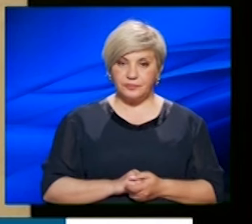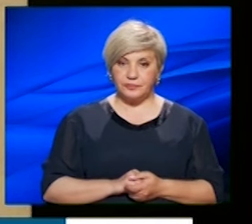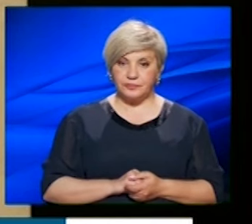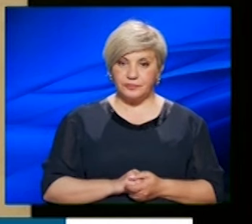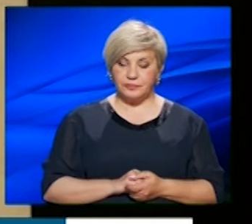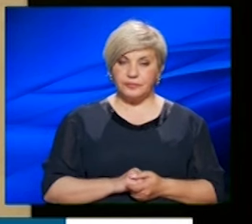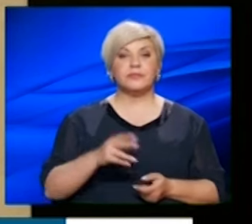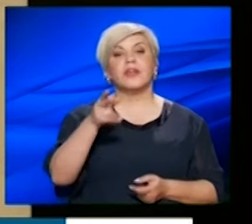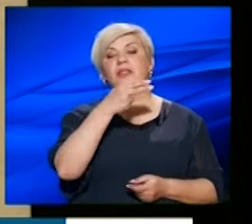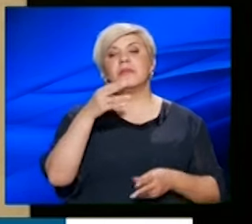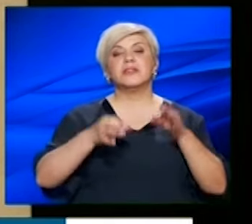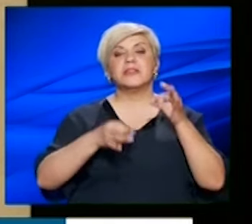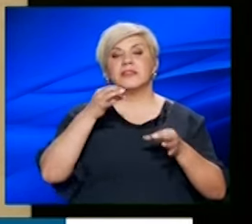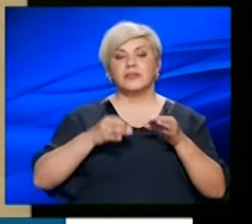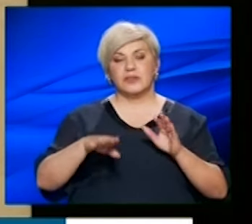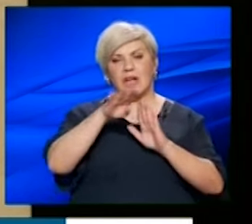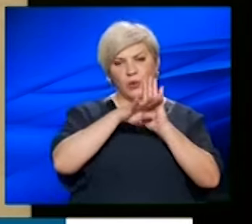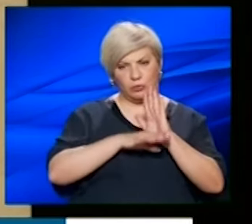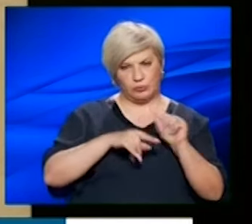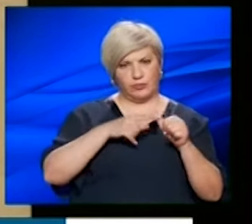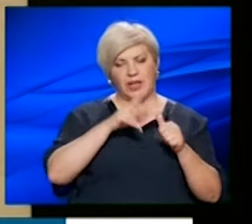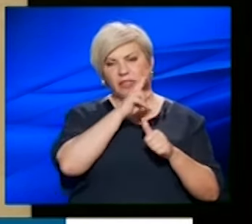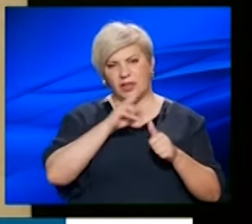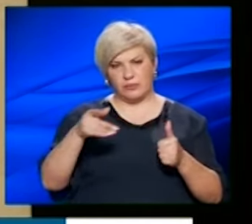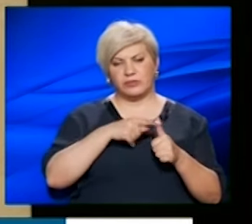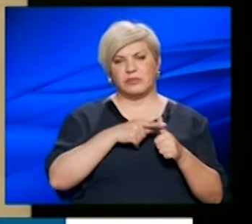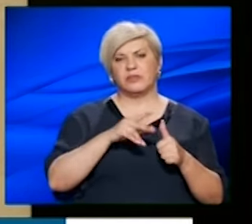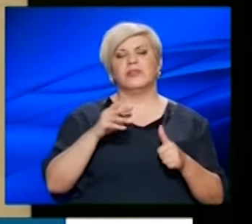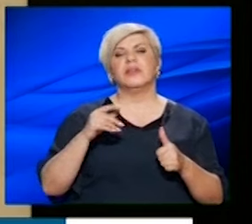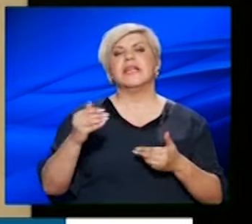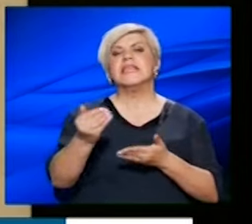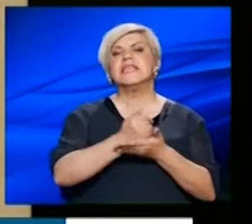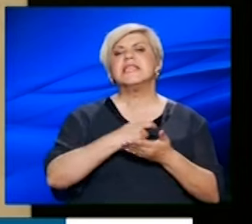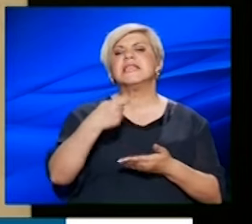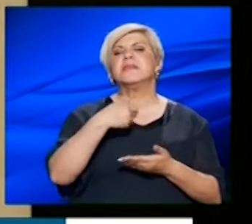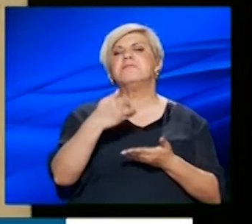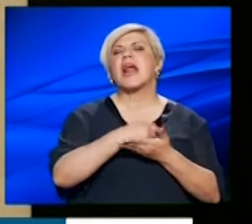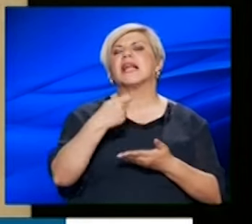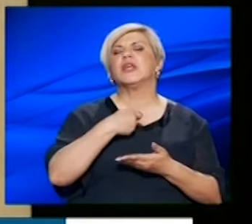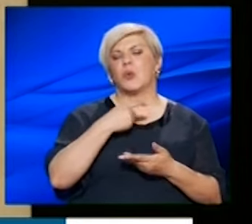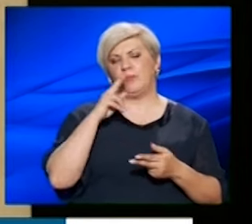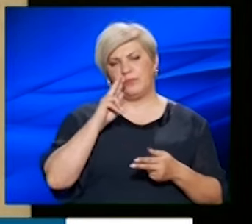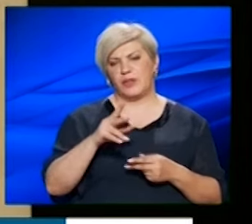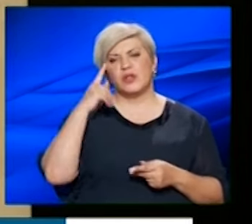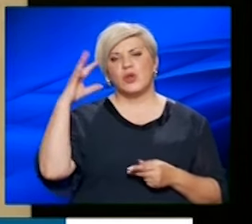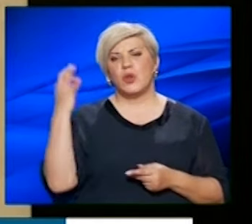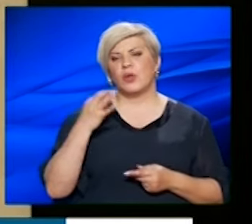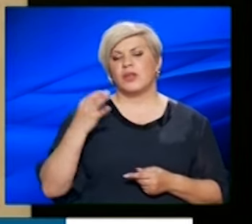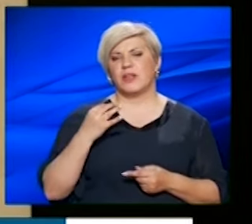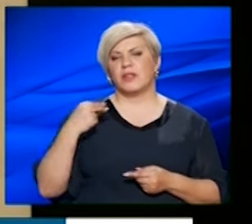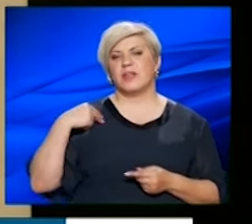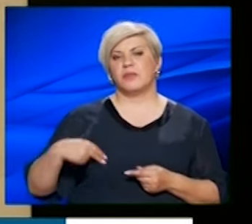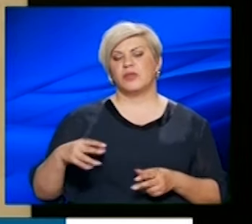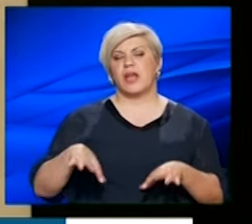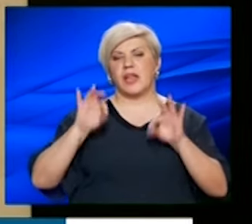Έχουμε θέμα, συζήτηση σήμερα έτσι αλλιώς, τον κανονισμό της καθαριότητας. Ένα κανονισμό εισηπρακτικό, κατά τη γνώμη μας, που συνεχίζει τη λογική της